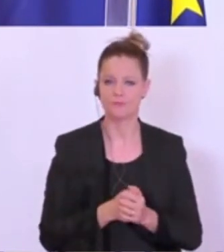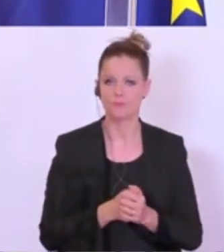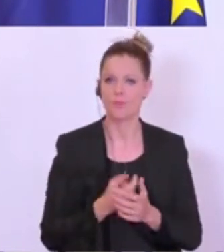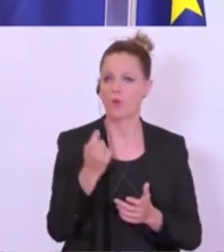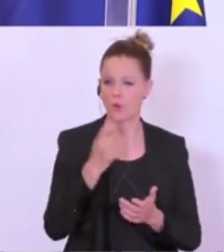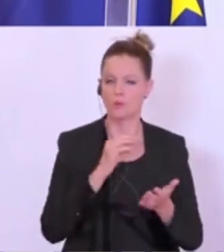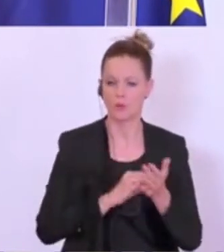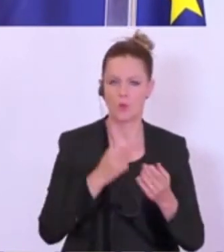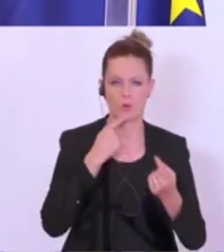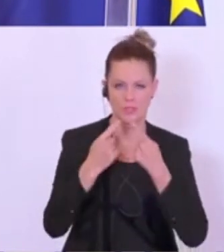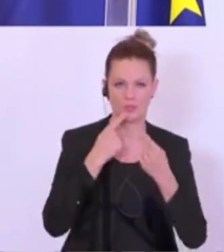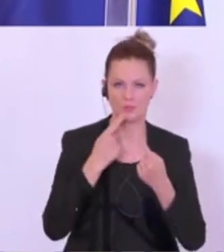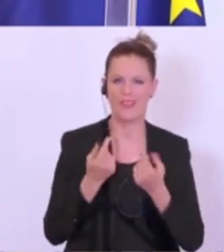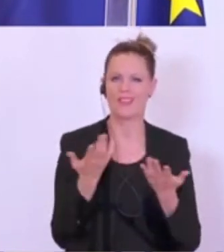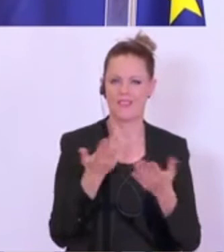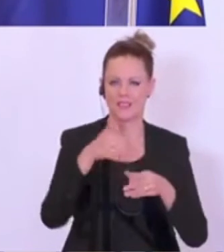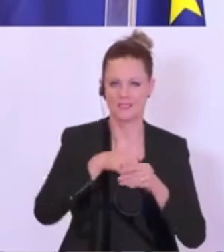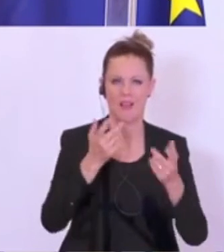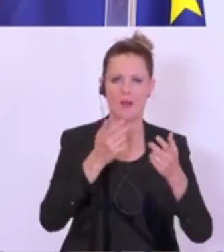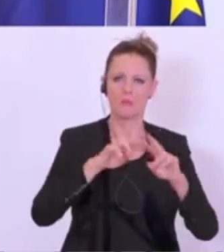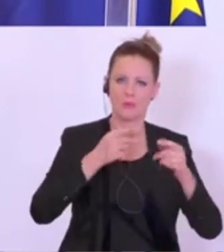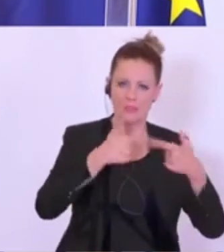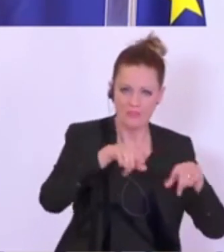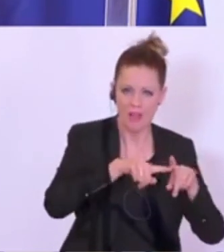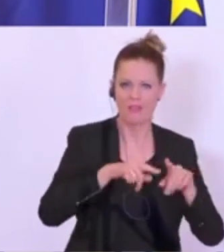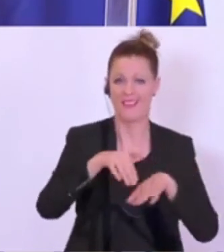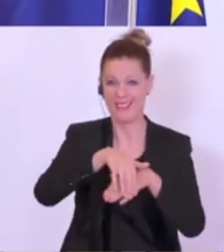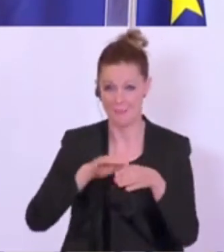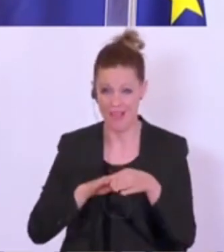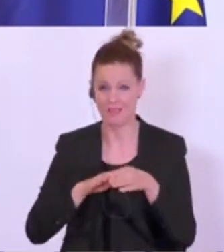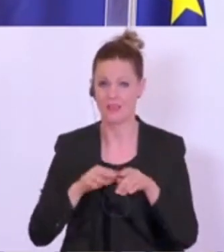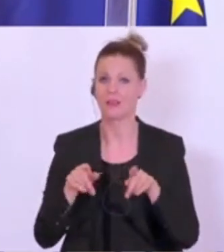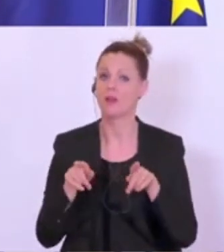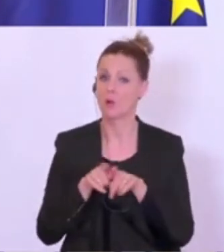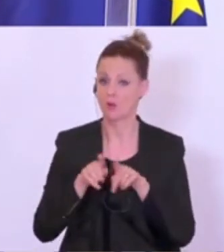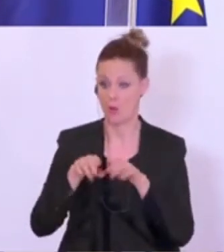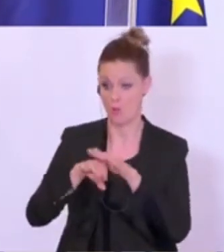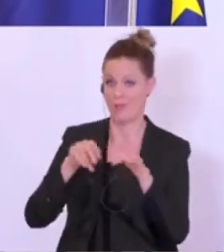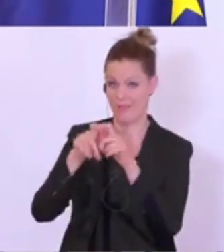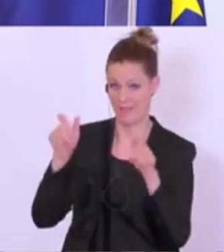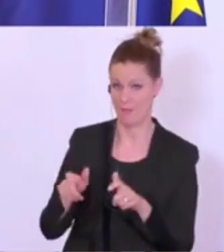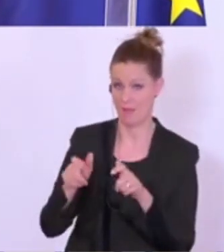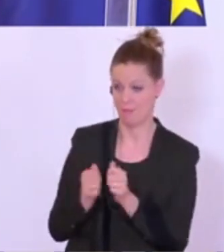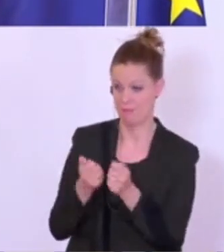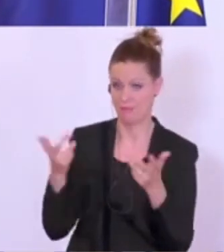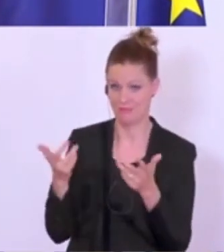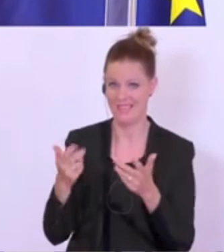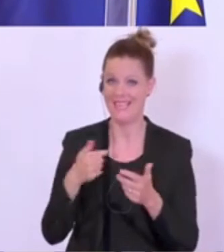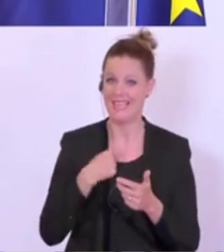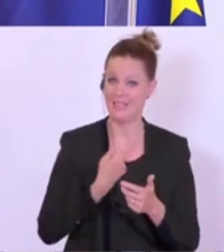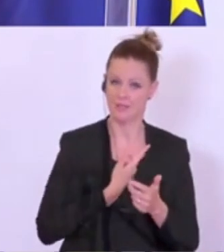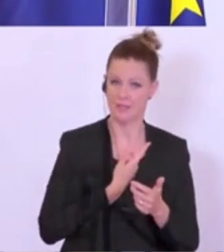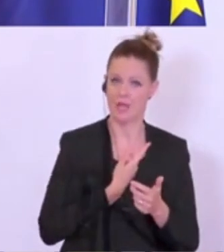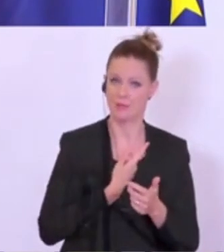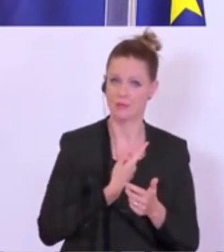Gespräche mit den Ländern, mit den Gemeinden und auch mit Unternehmen. Ich persönlich habe 30